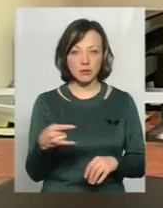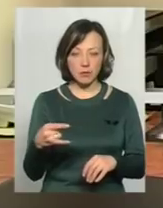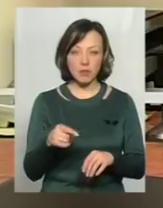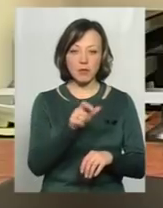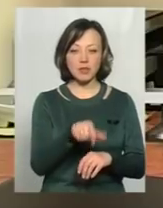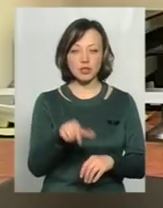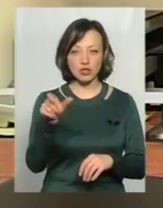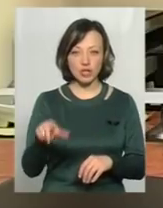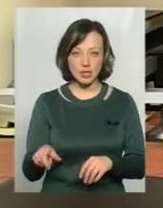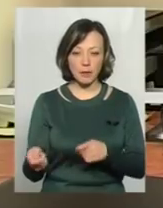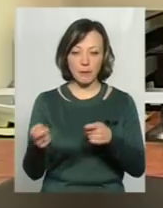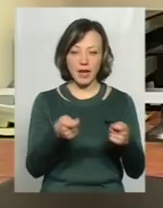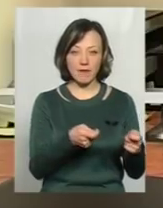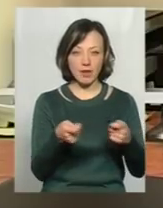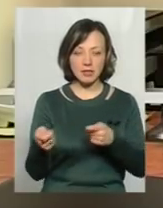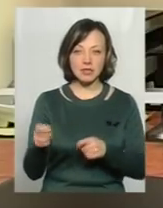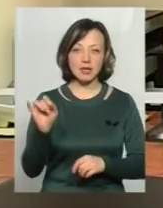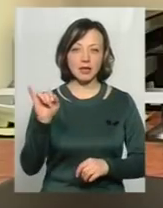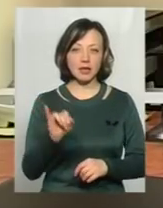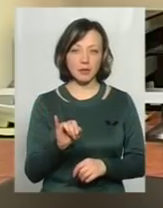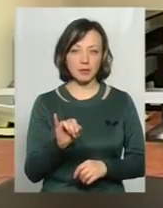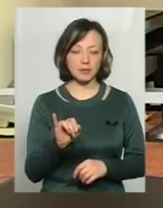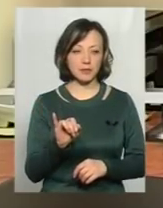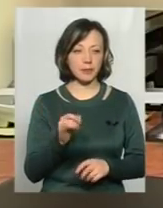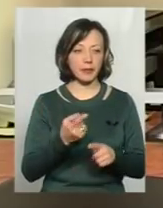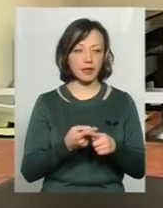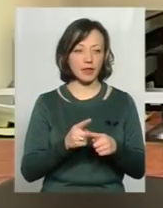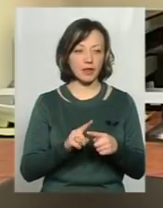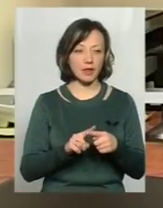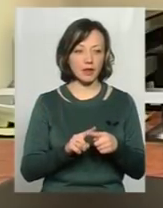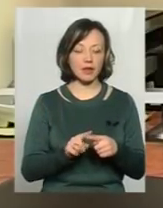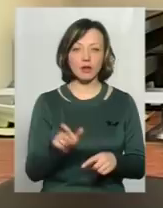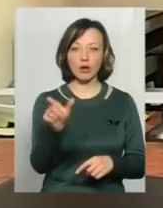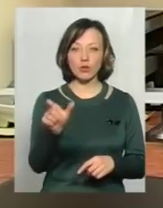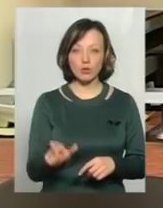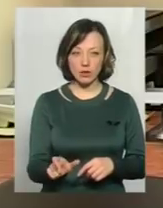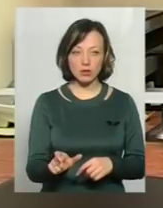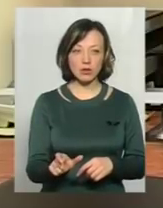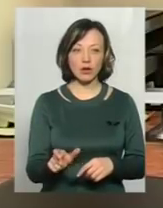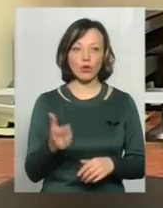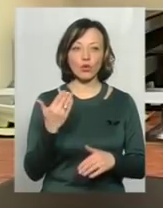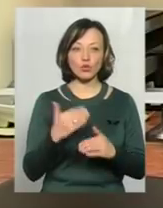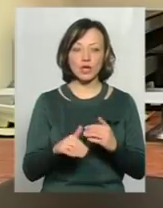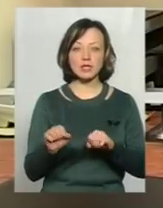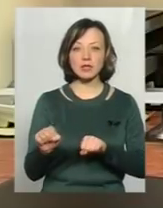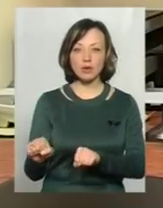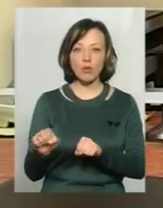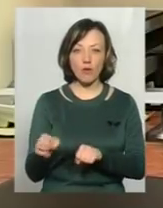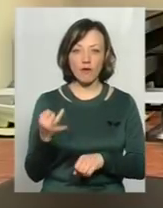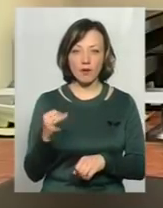пасажирське перевезення. І даний пасажир, він вже застрахований, як